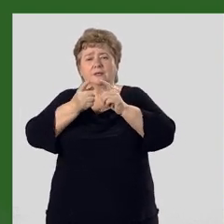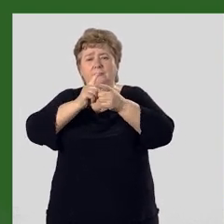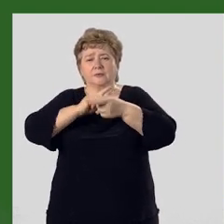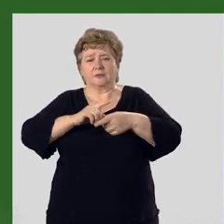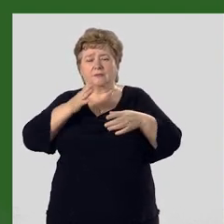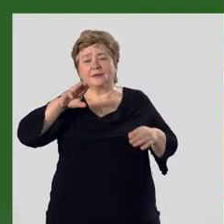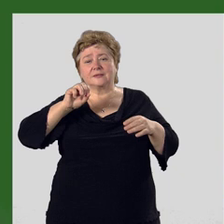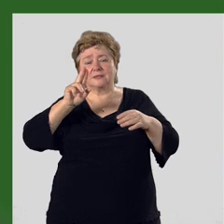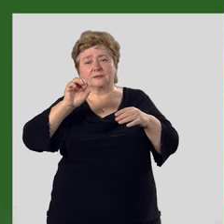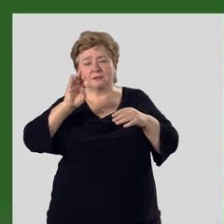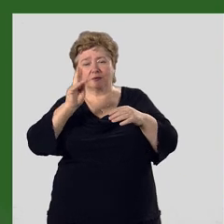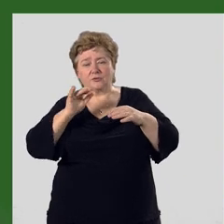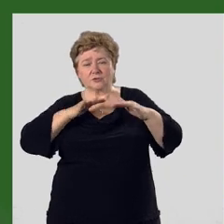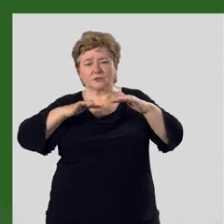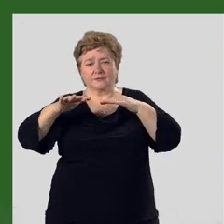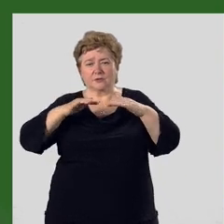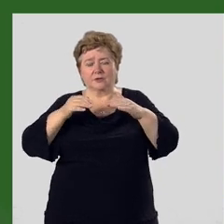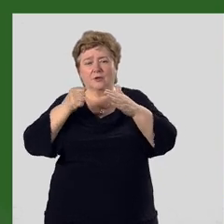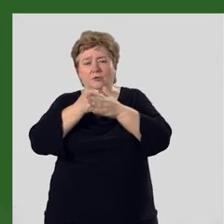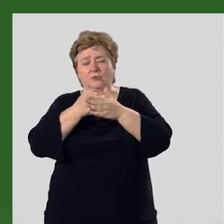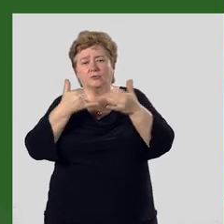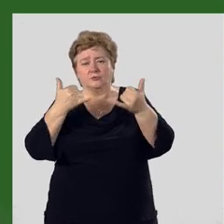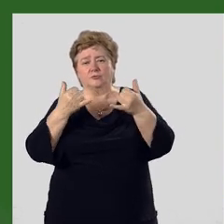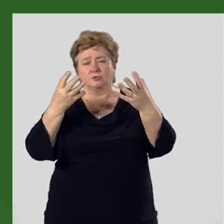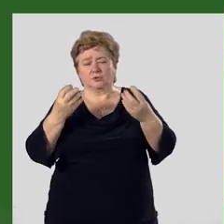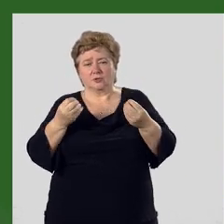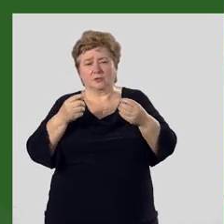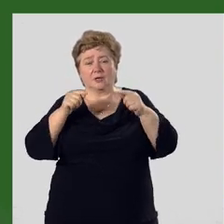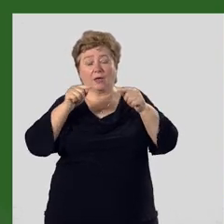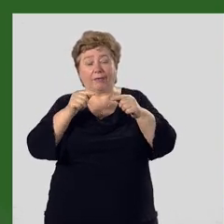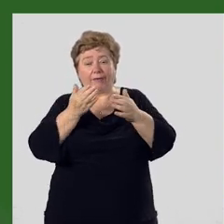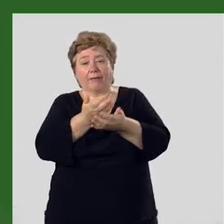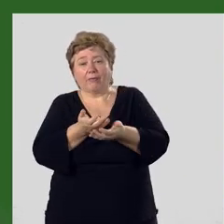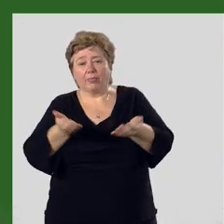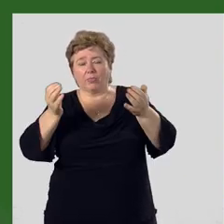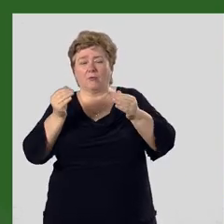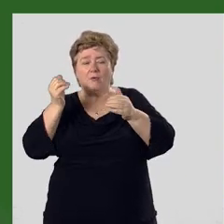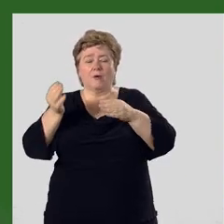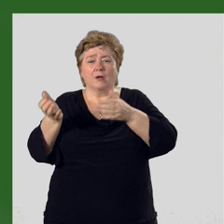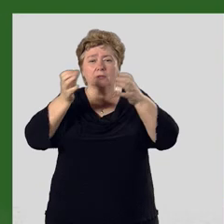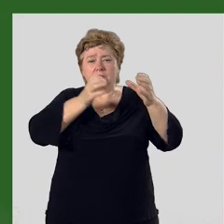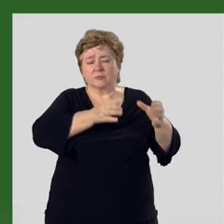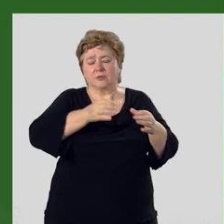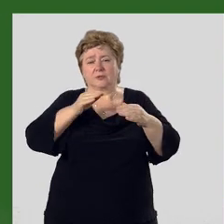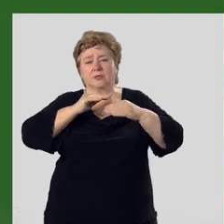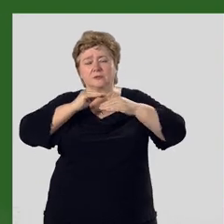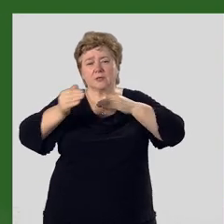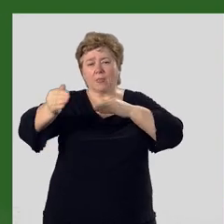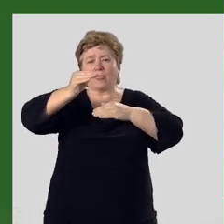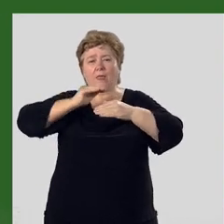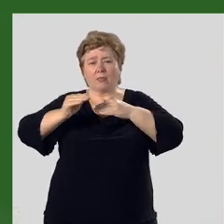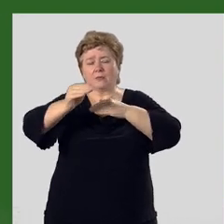начала тектонических движений до наших дней, их днища заполняются наносами,